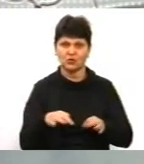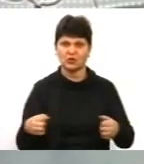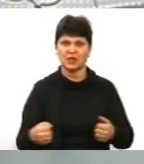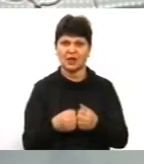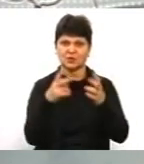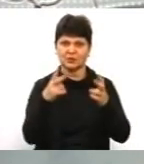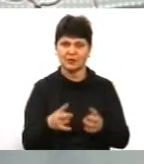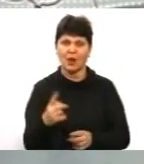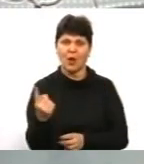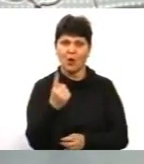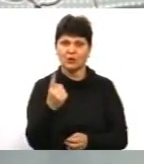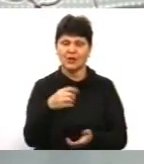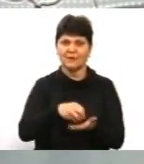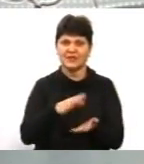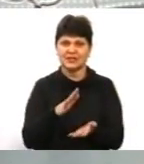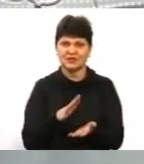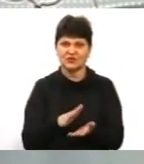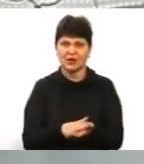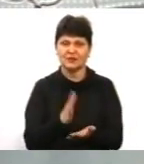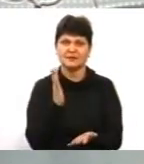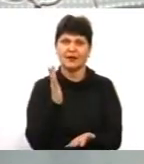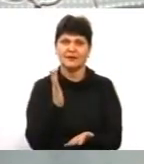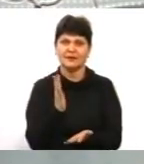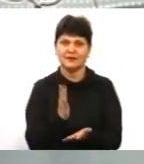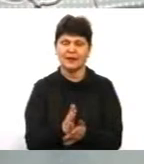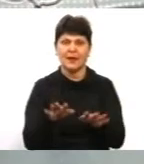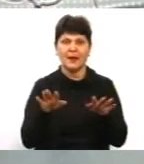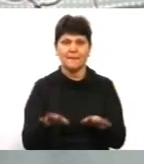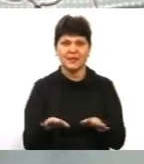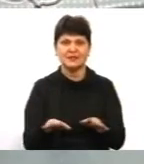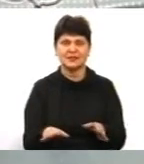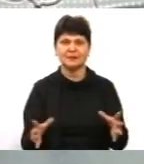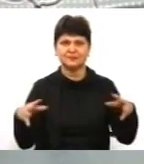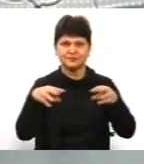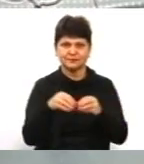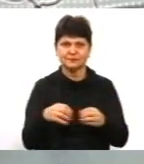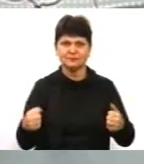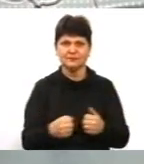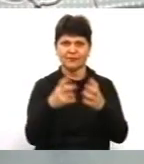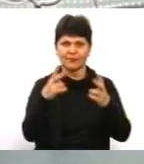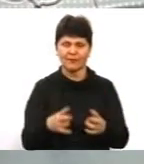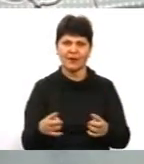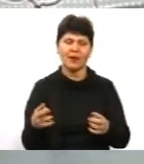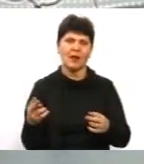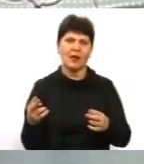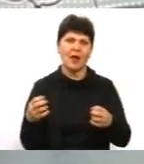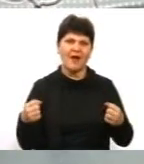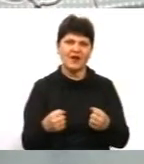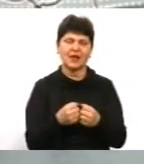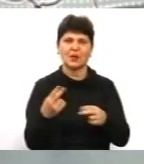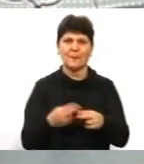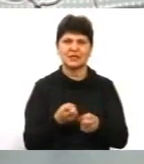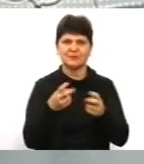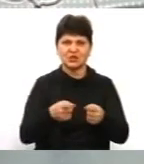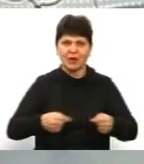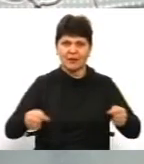одним з яким, якщо визначається, що це є місце концентрації ДТП або аварійно-небезпечна ділянка, і там є